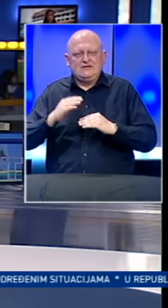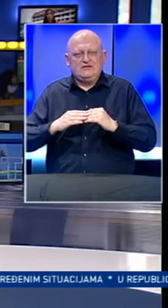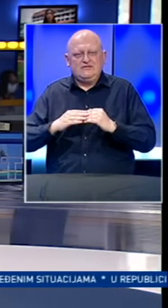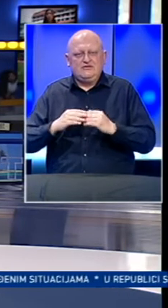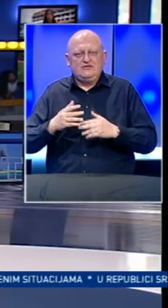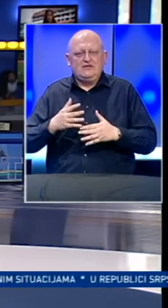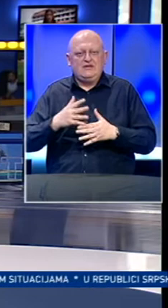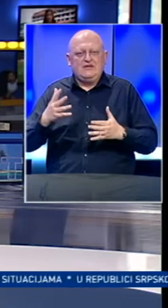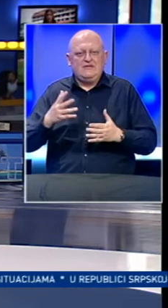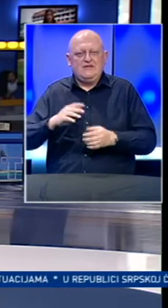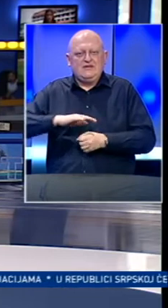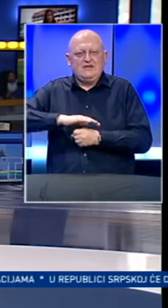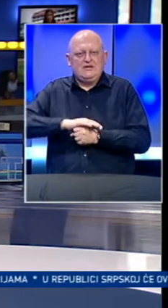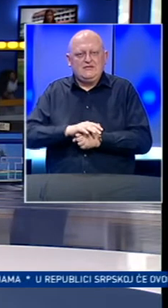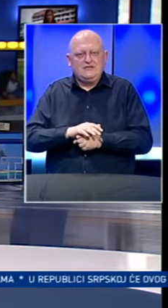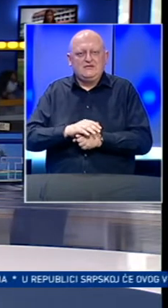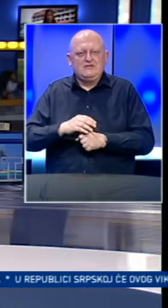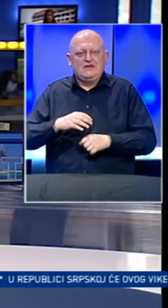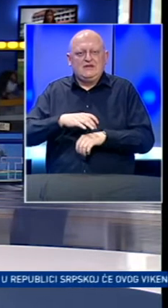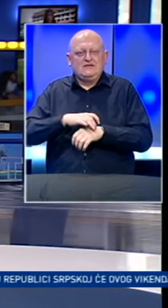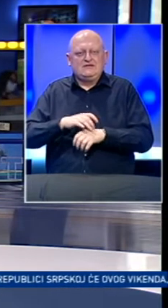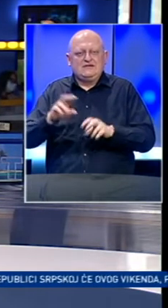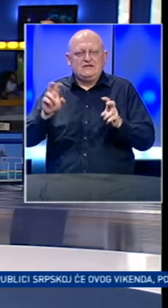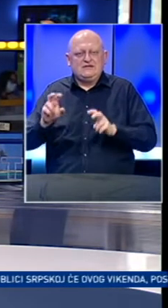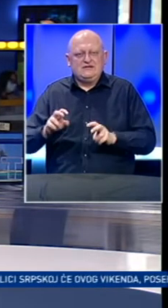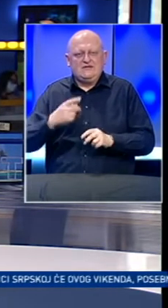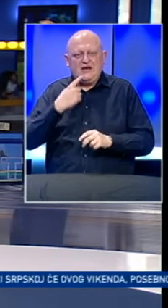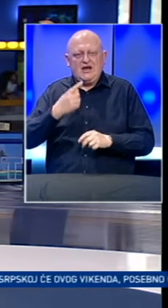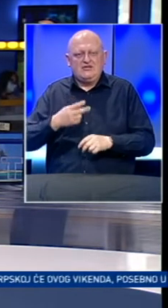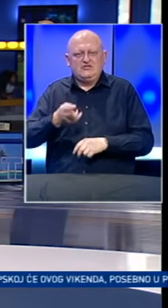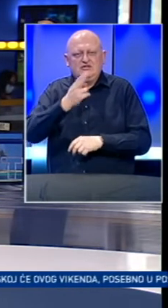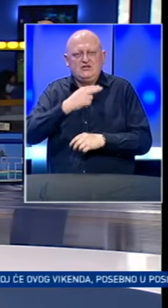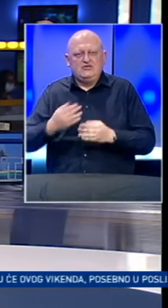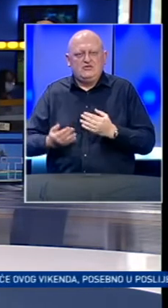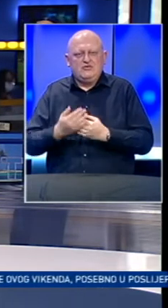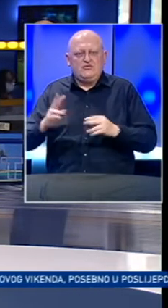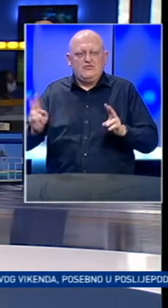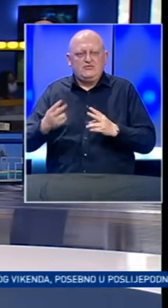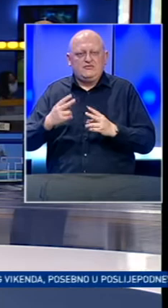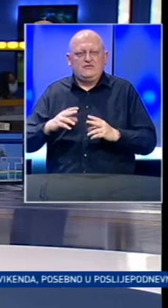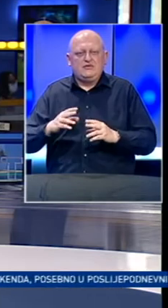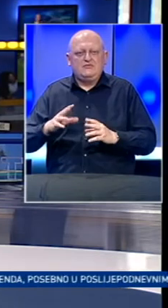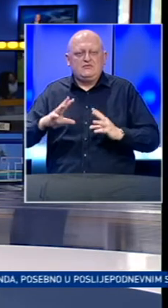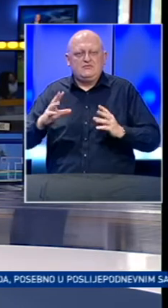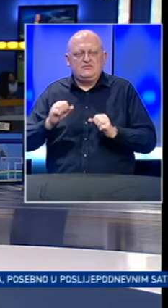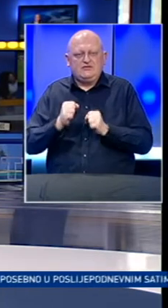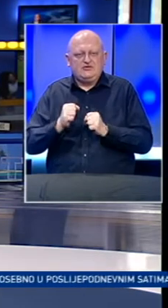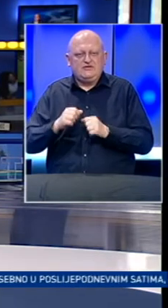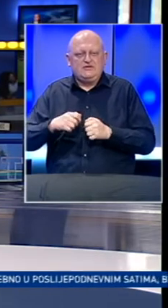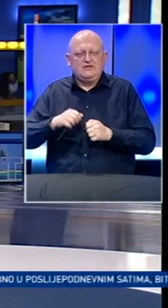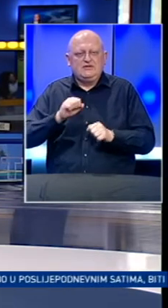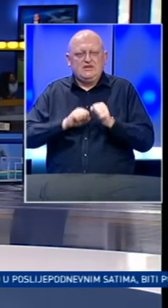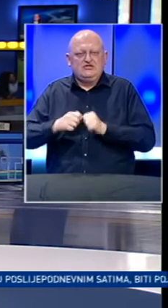nije zadovoljavajuća i evidentan je pritisak na zdravstveni sustav, kažu nadležni, i ponovno opozivaju na pridržavanje